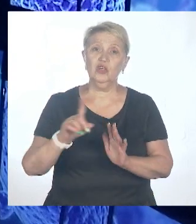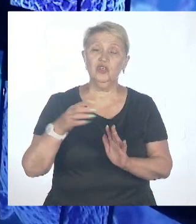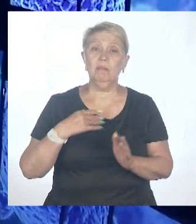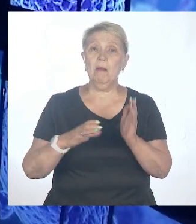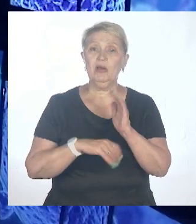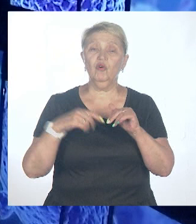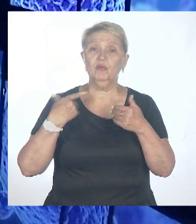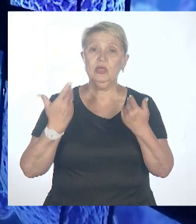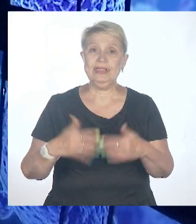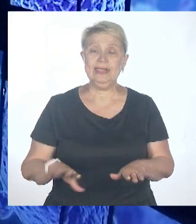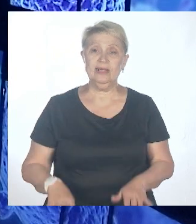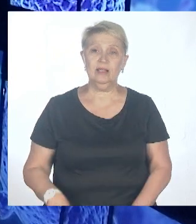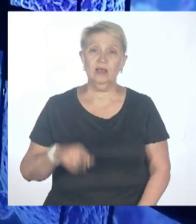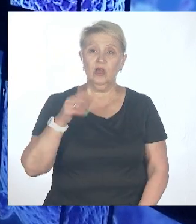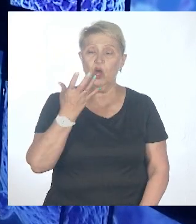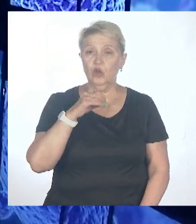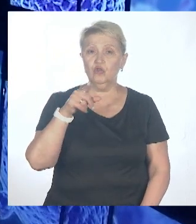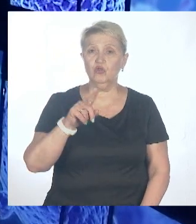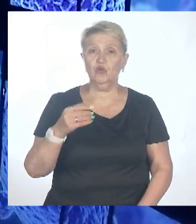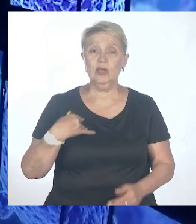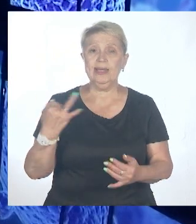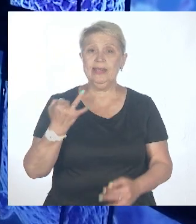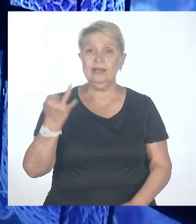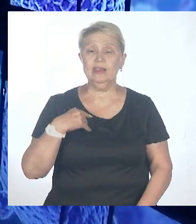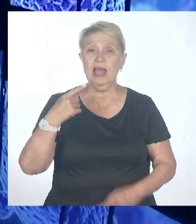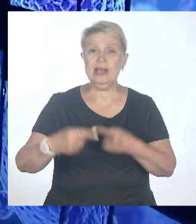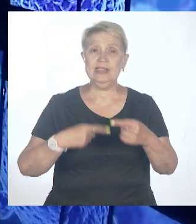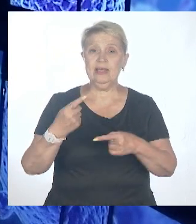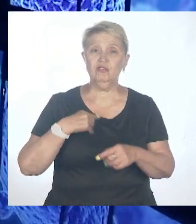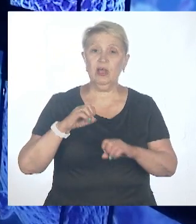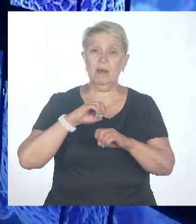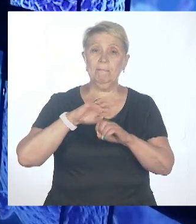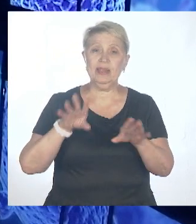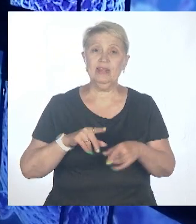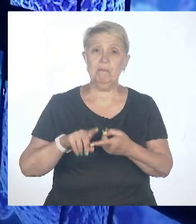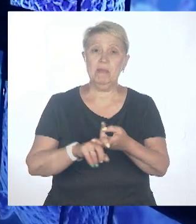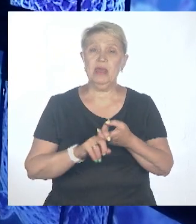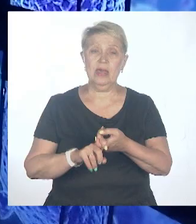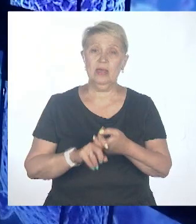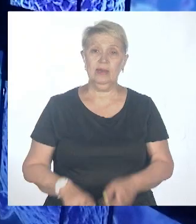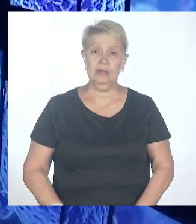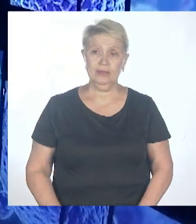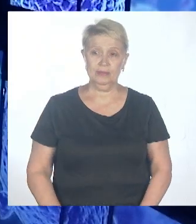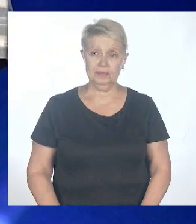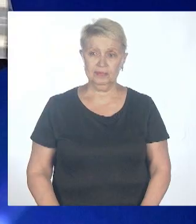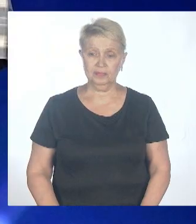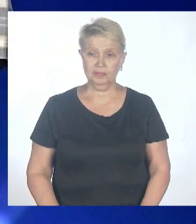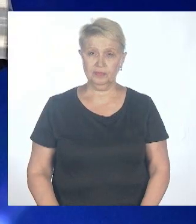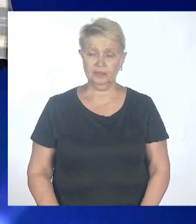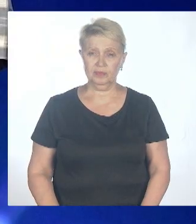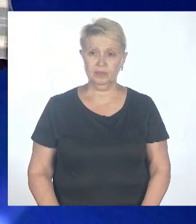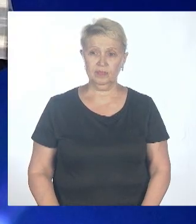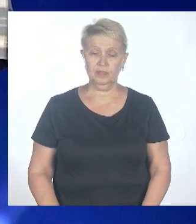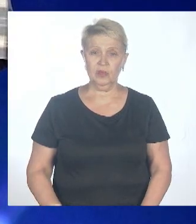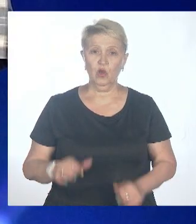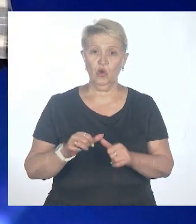Здесь окей. Но вот он еще что интересного сказал про следующую пандемию. Это может быть... А, ну вот, может быть. Может быть вирус, созданный